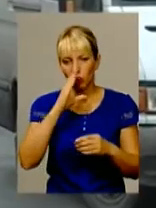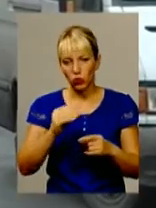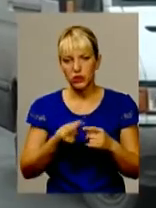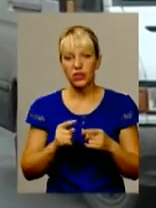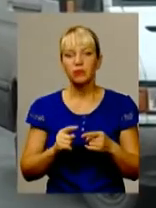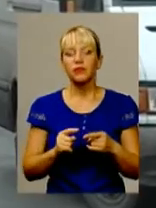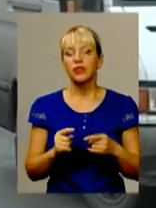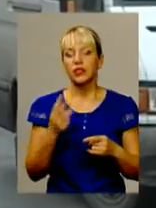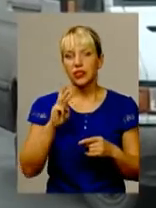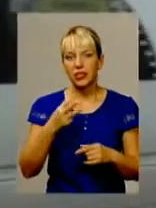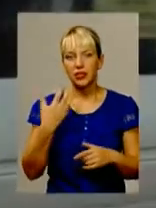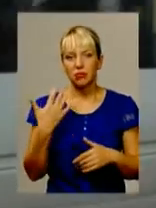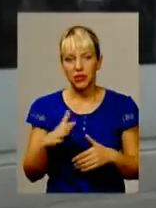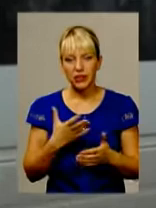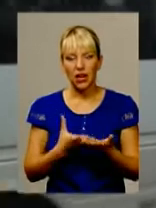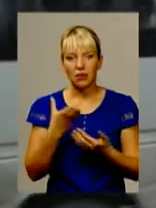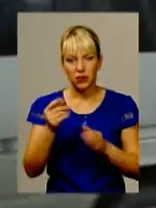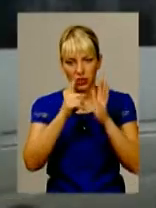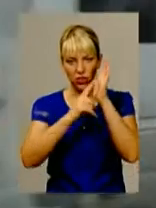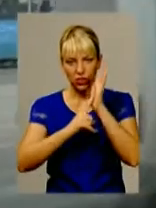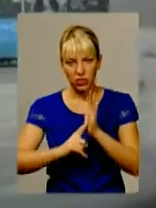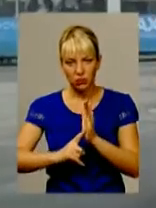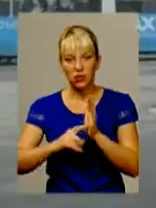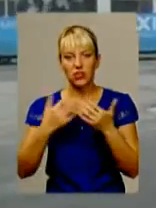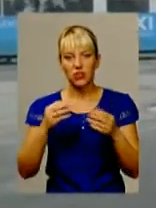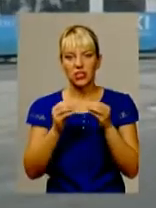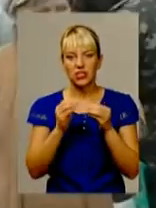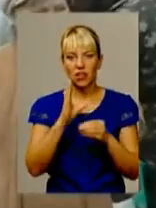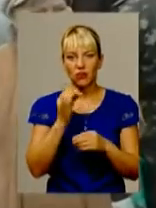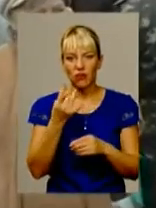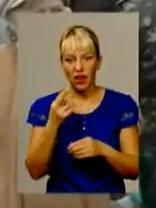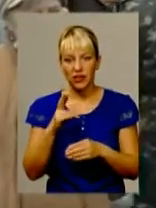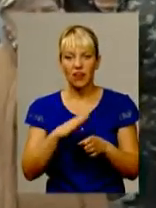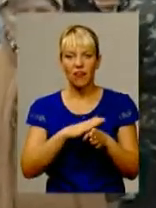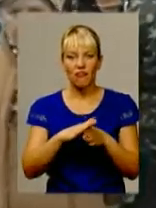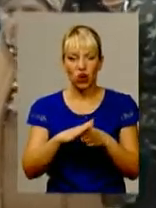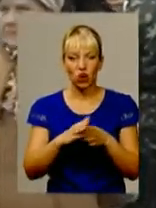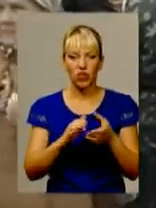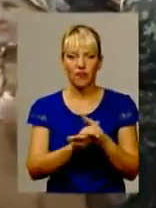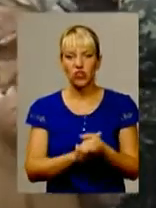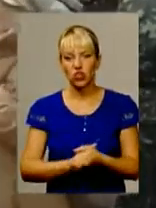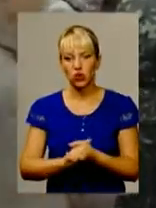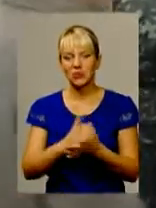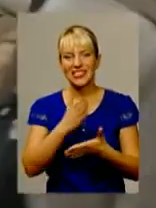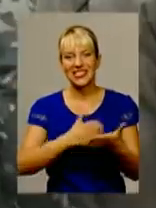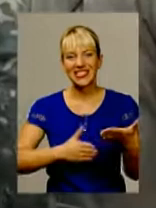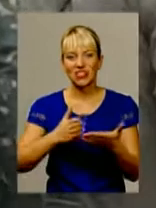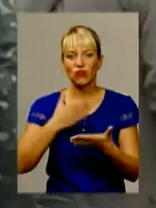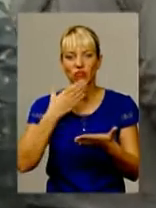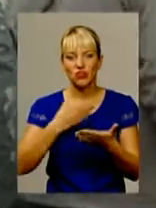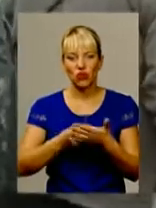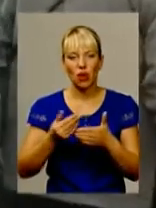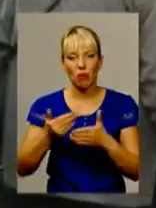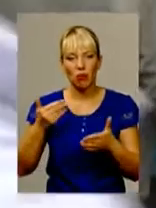за проїзд хмельничани сплачували 6 місяців. Проте 10 вересня виконавчий комітет скасував своє попереднє рішення щодо тимчасового підвищення